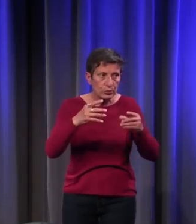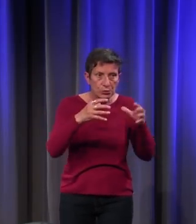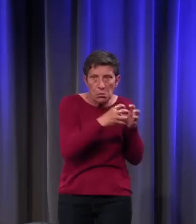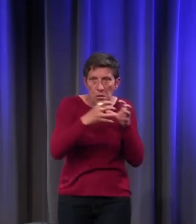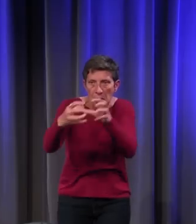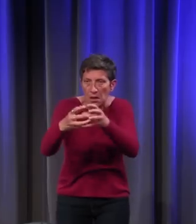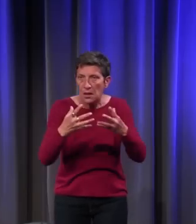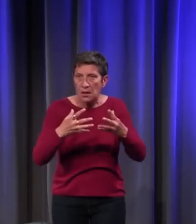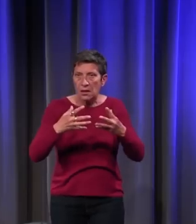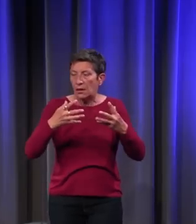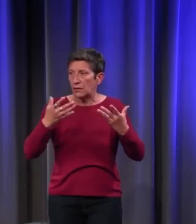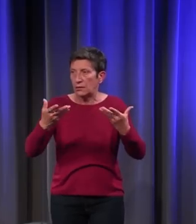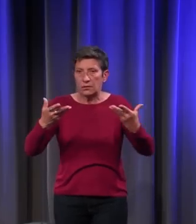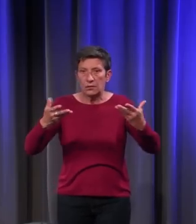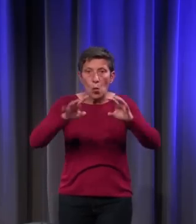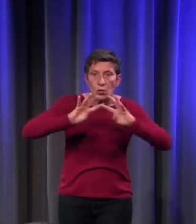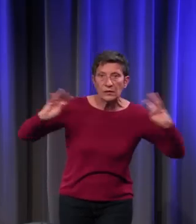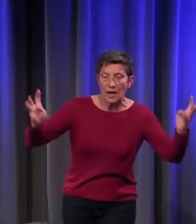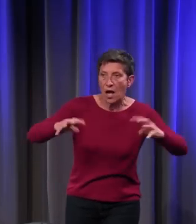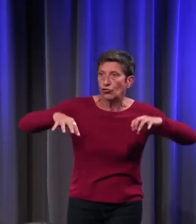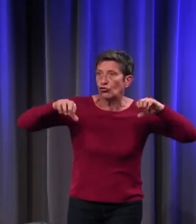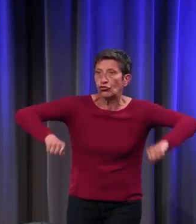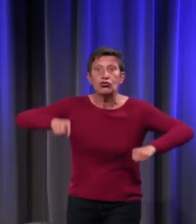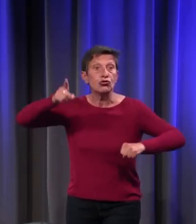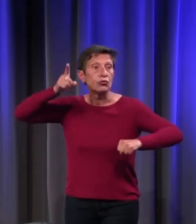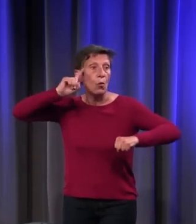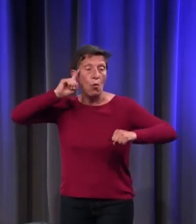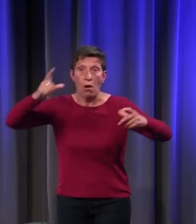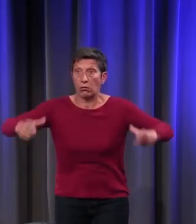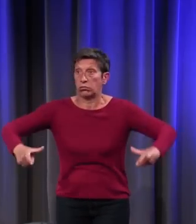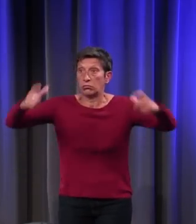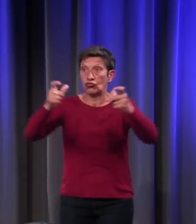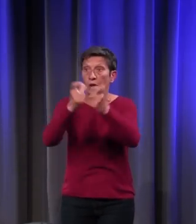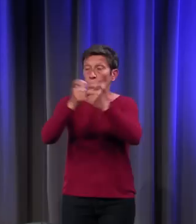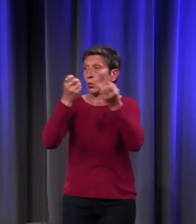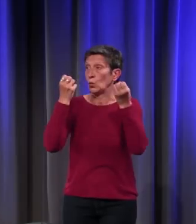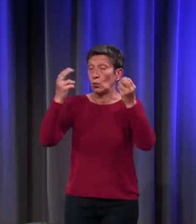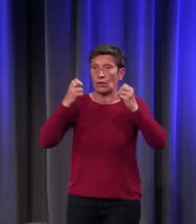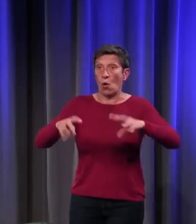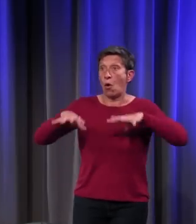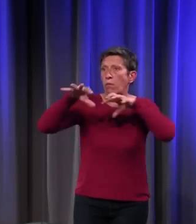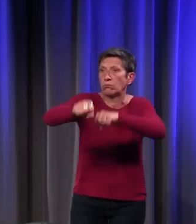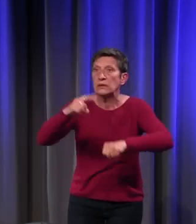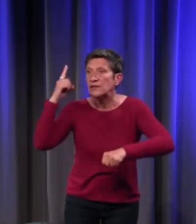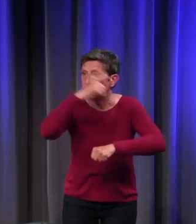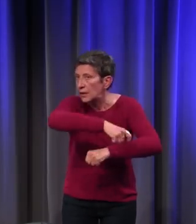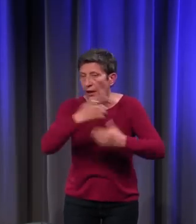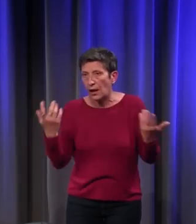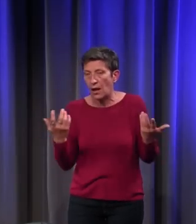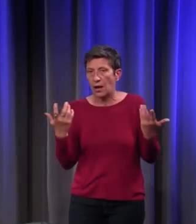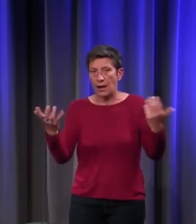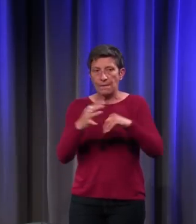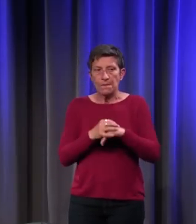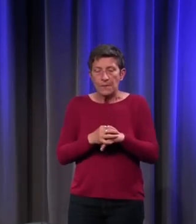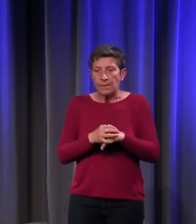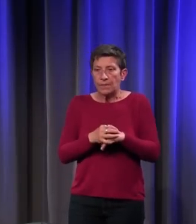de sièges interminables, parce que les forteresses sont souvent imprenables, sauf s'il y a trahison, ce qui est rare. Et quand il